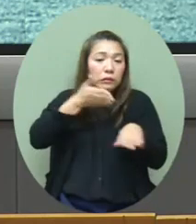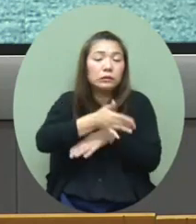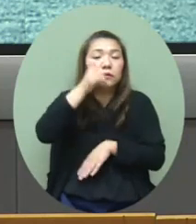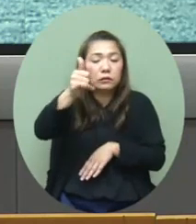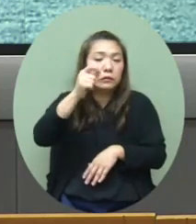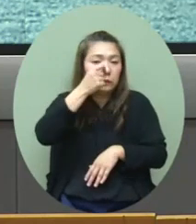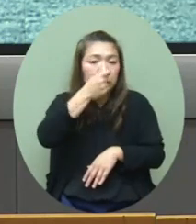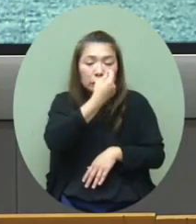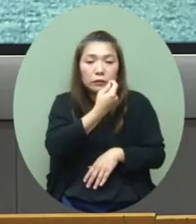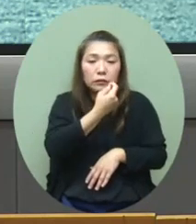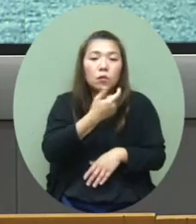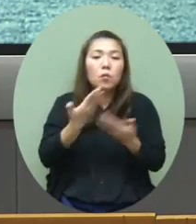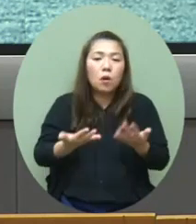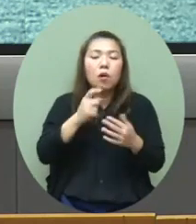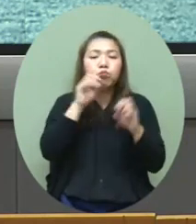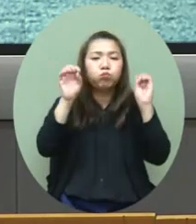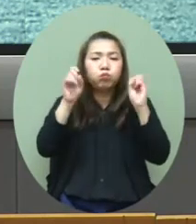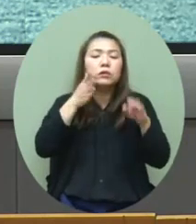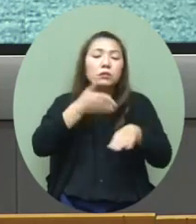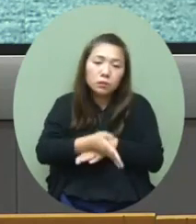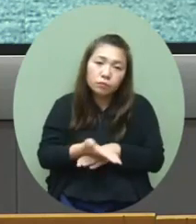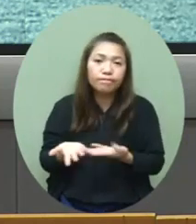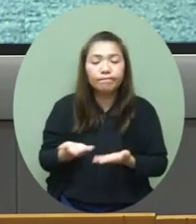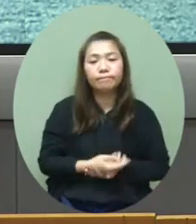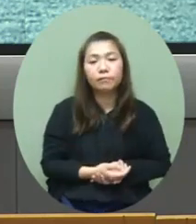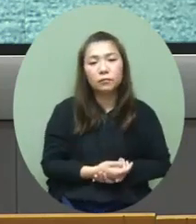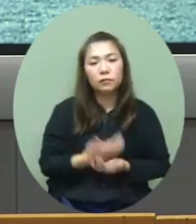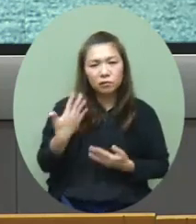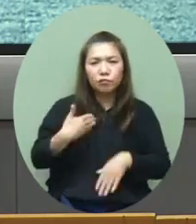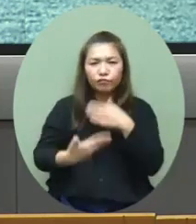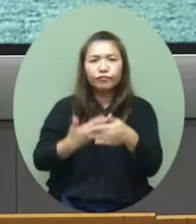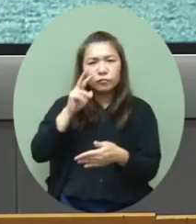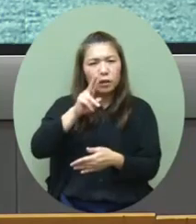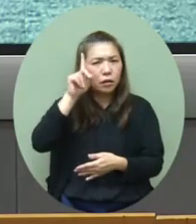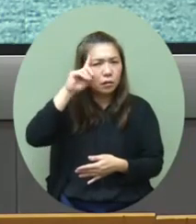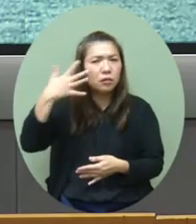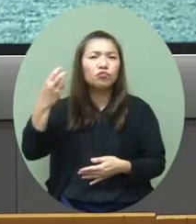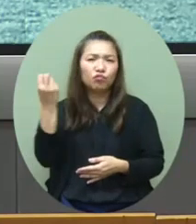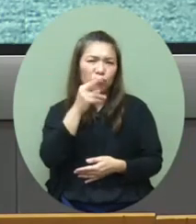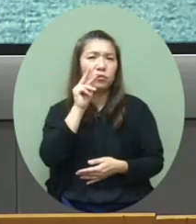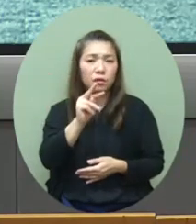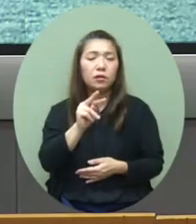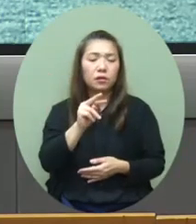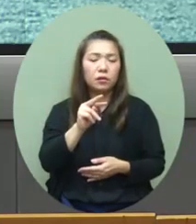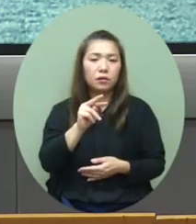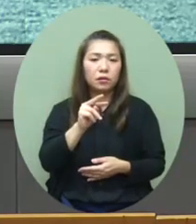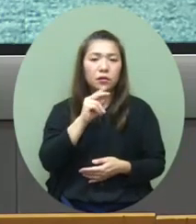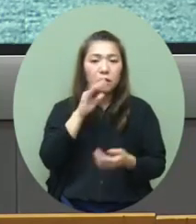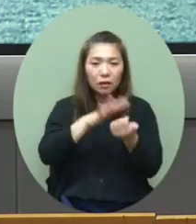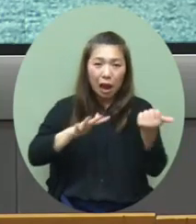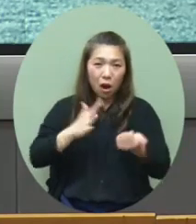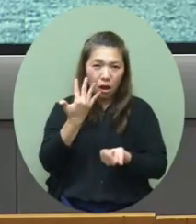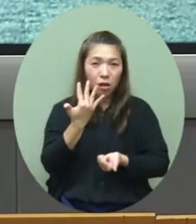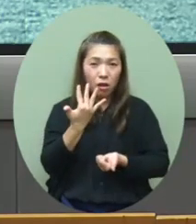一點去做檢測才拿到報告都未頂整個趨勢都要多看幾天才知道究竟那個影響